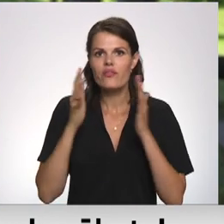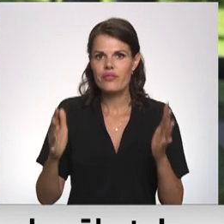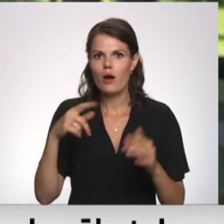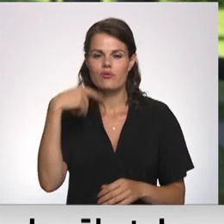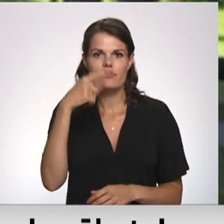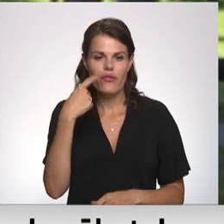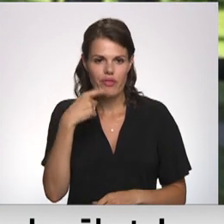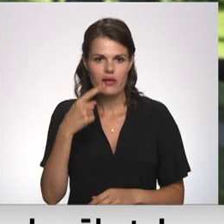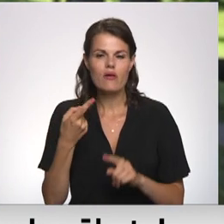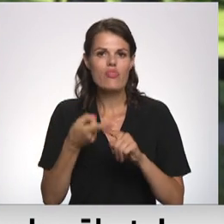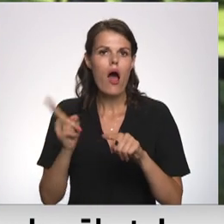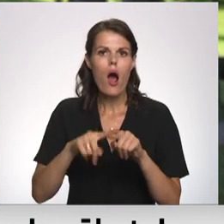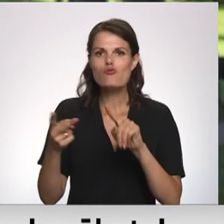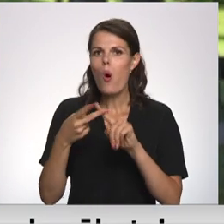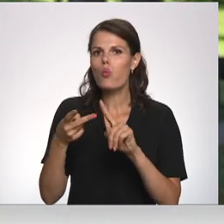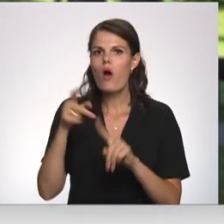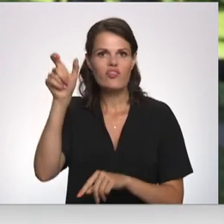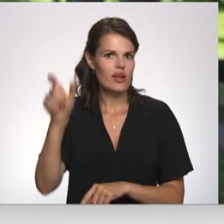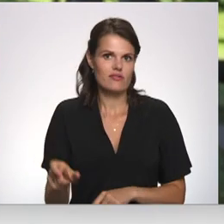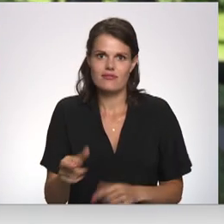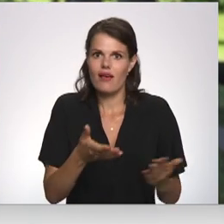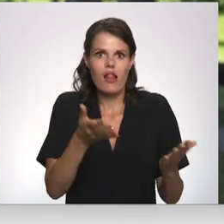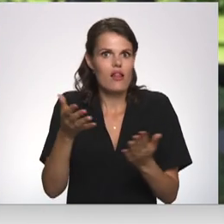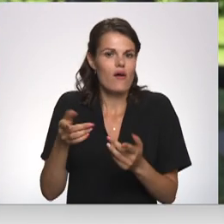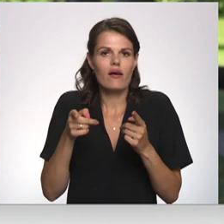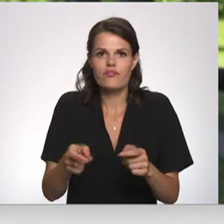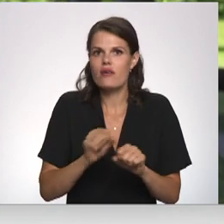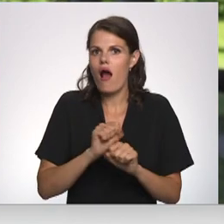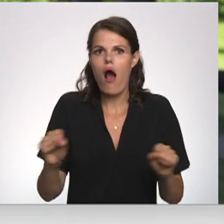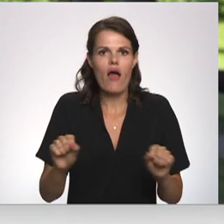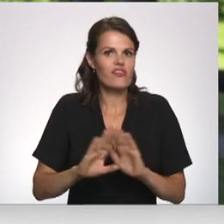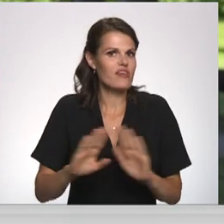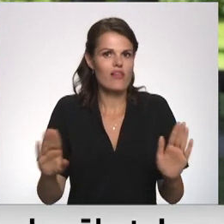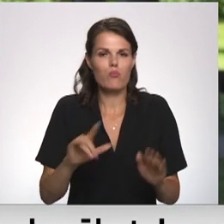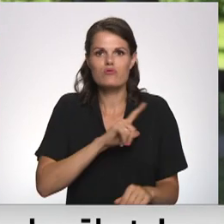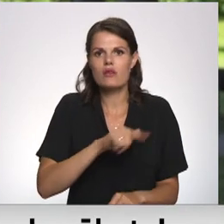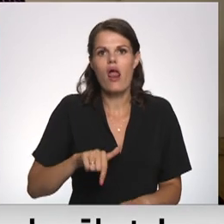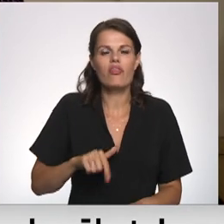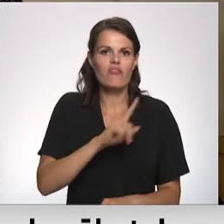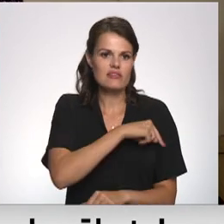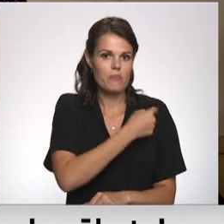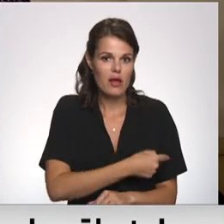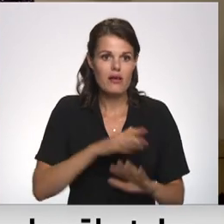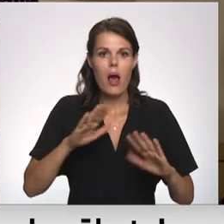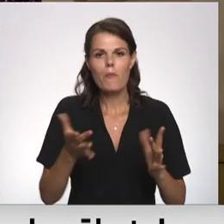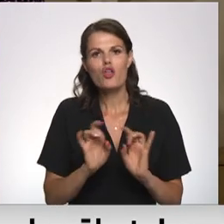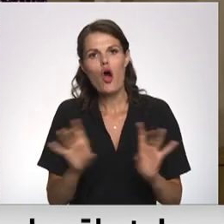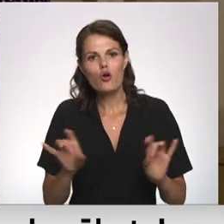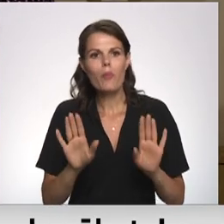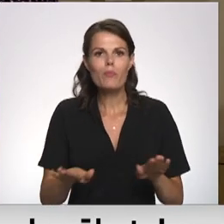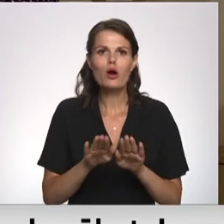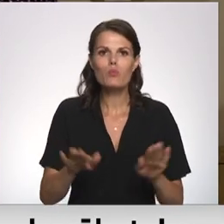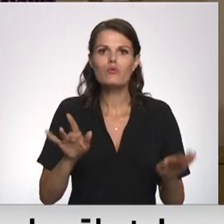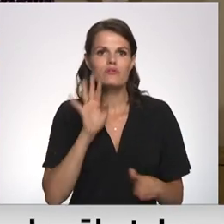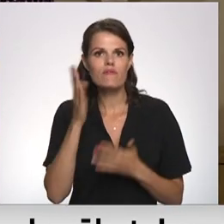tāda otra cilvēka tik ātri nebūs Latvijas medicīnā. Taču komentāros par muzeja